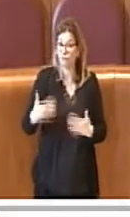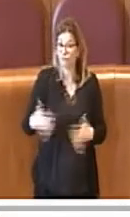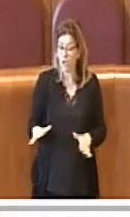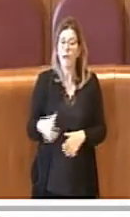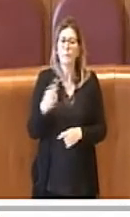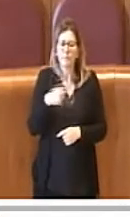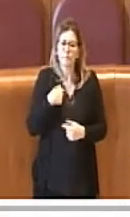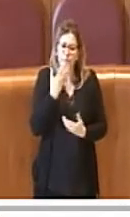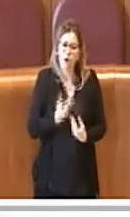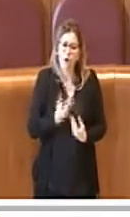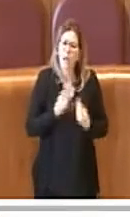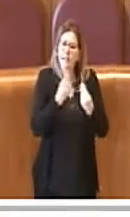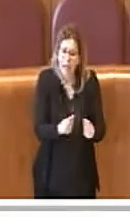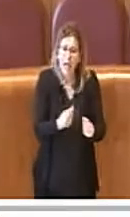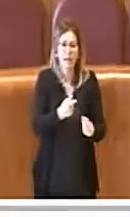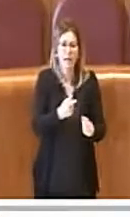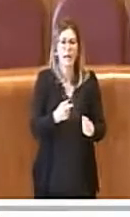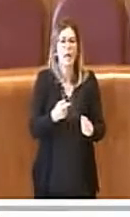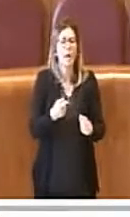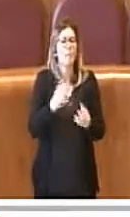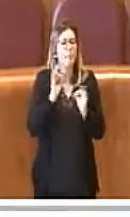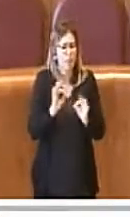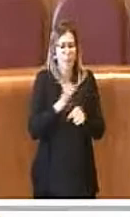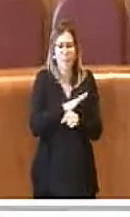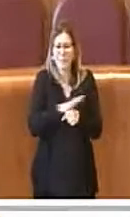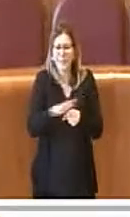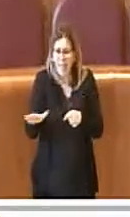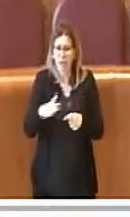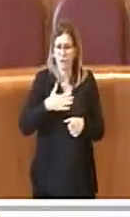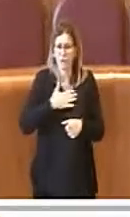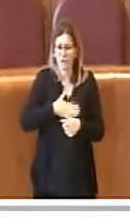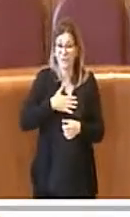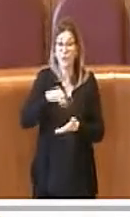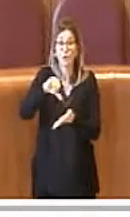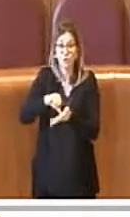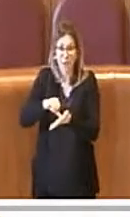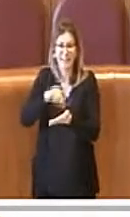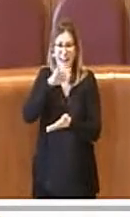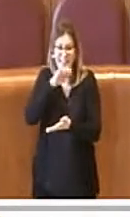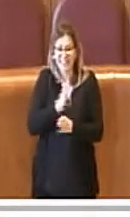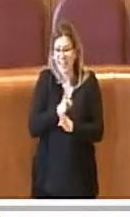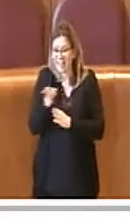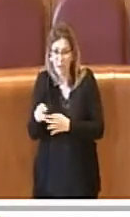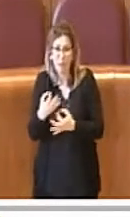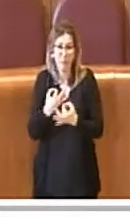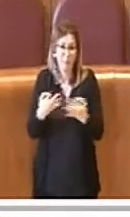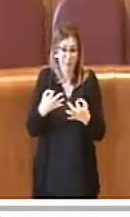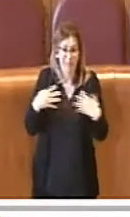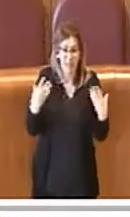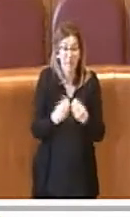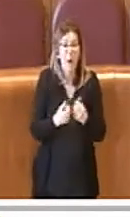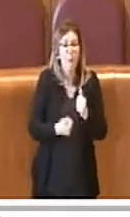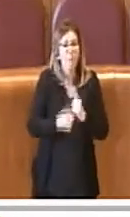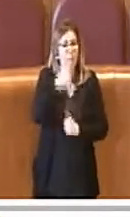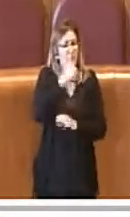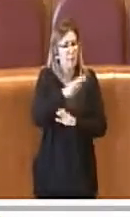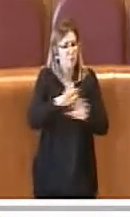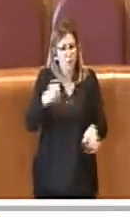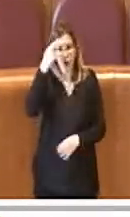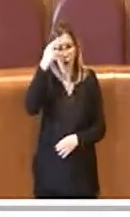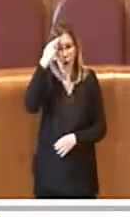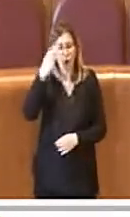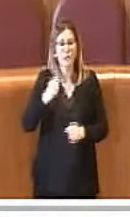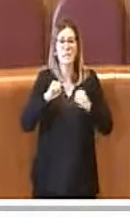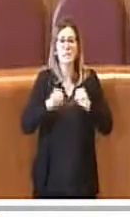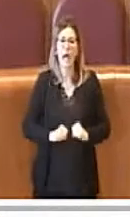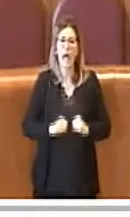le esigenze dei centri anziani, ma con senso di responsabilità, non perdendo di vista il bene primario, vale a dire la salute